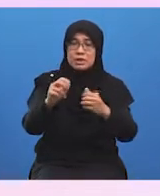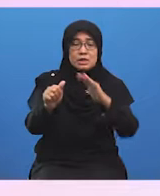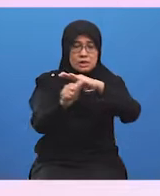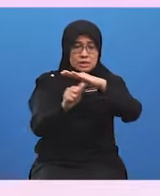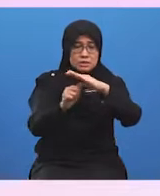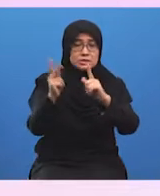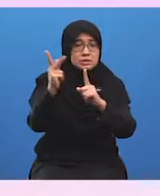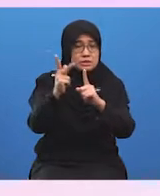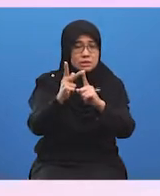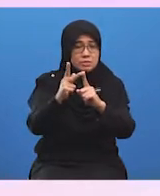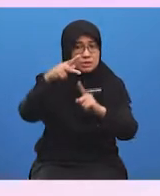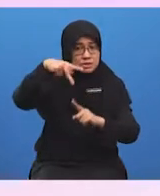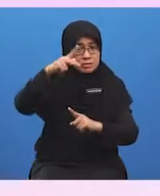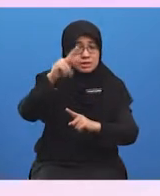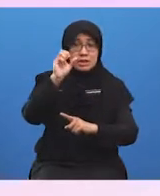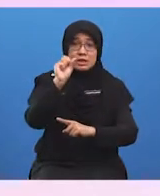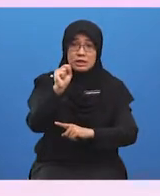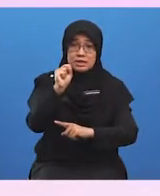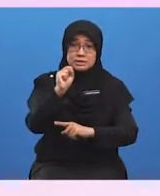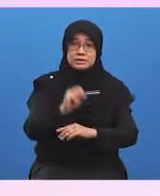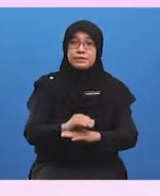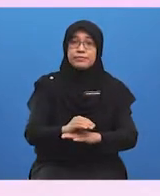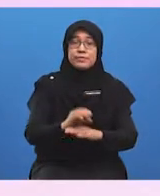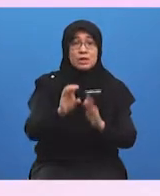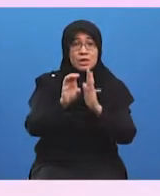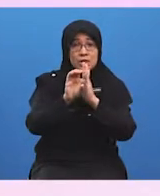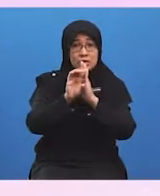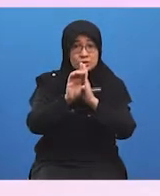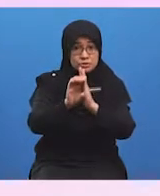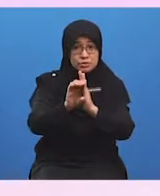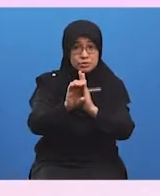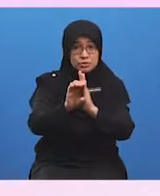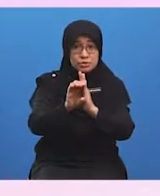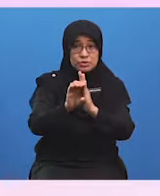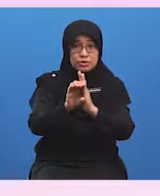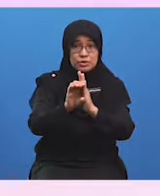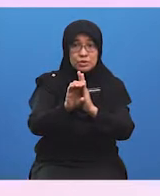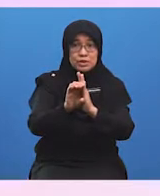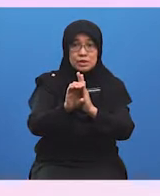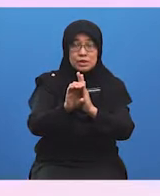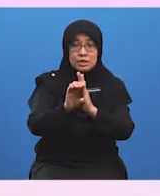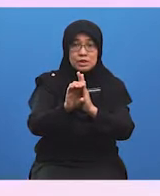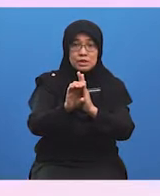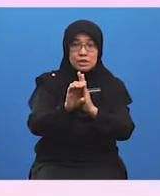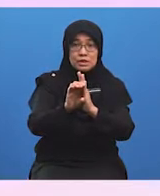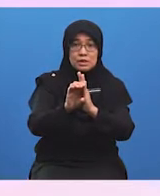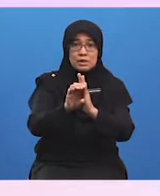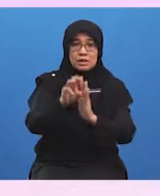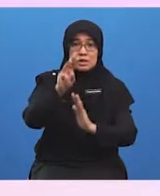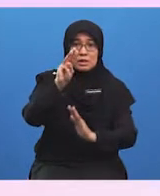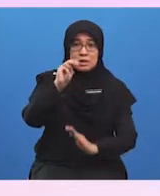PKS. Contohnya, Perbadanan Kemajuan Ekonomi Negeri dan Malaysia